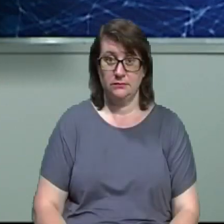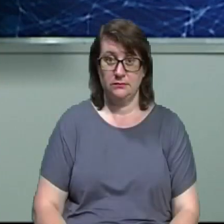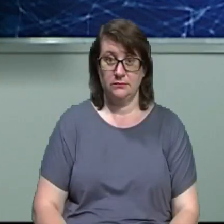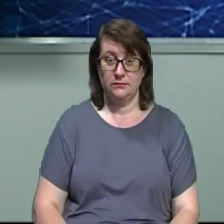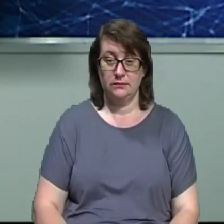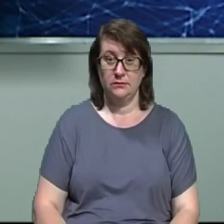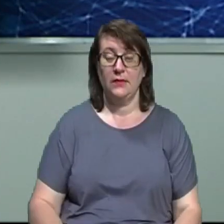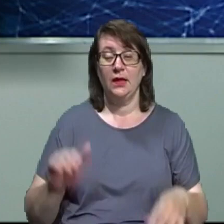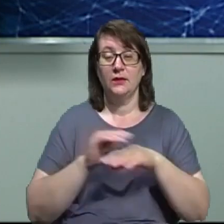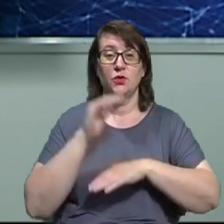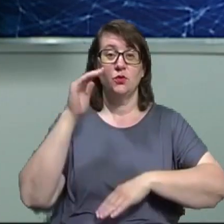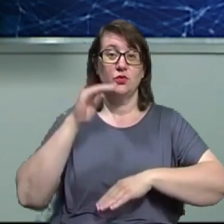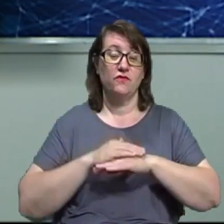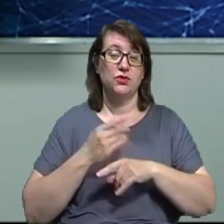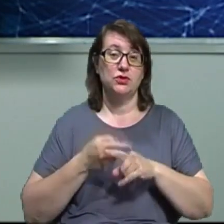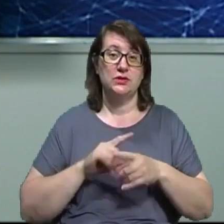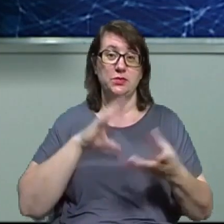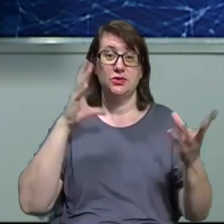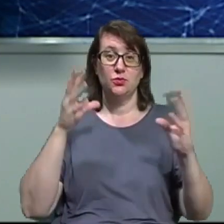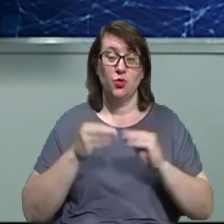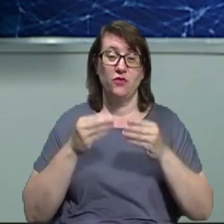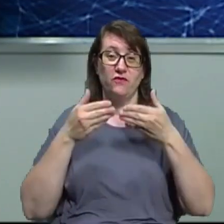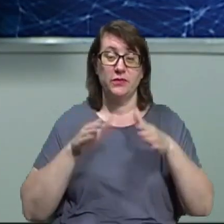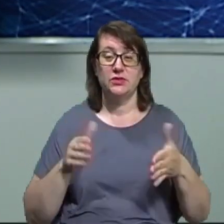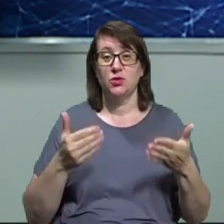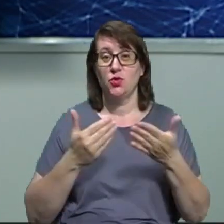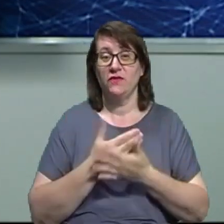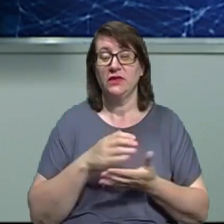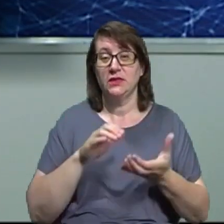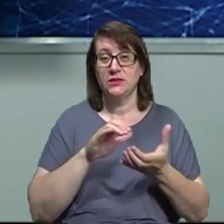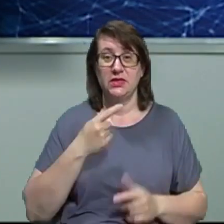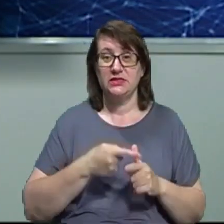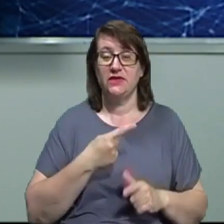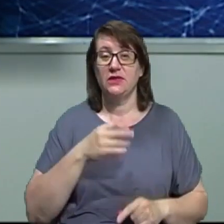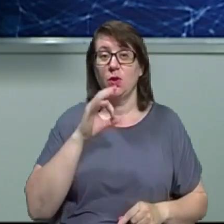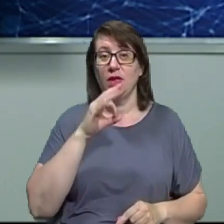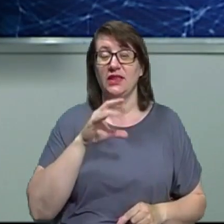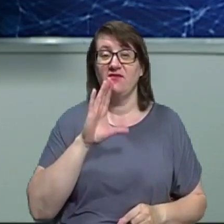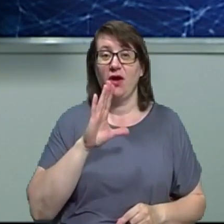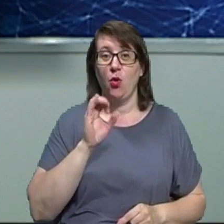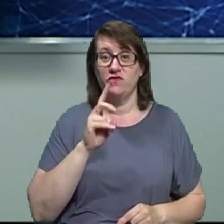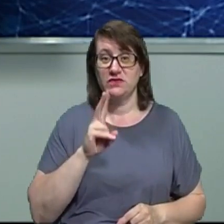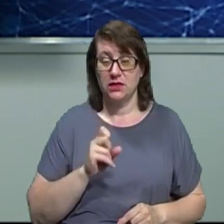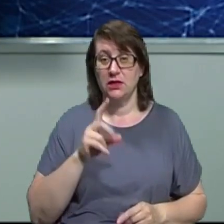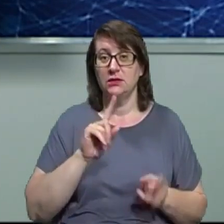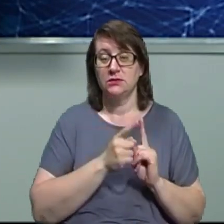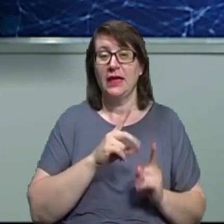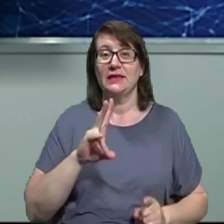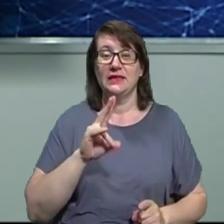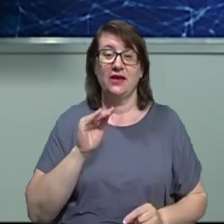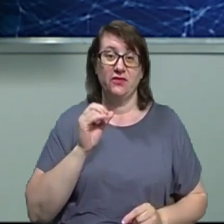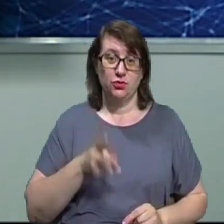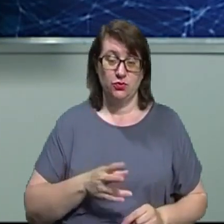Доброго вечора! Це підсумковий випуск новин на Суспільному Житомир. Мене звати Олена Ваховська, сурдопереклад забезпечує Наталія